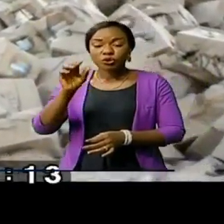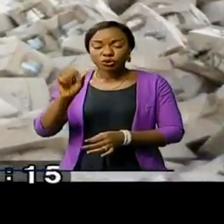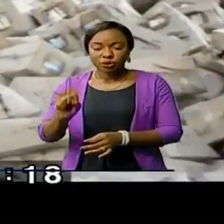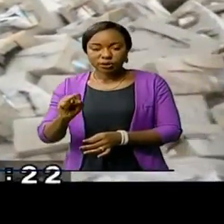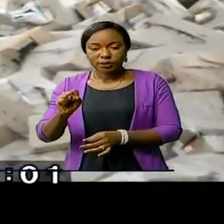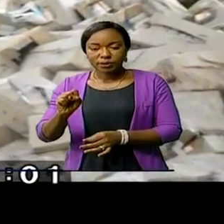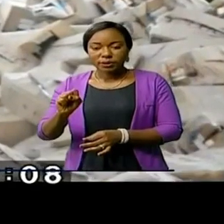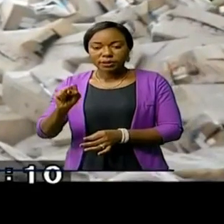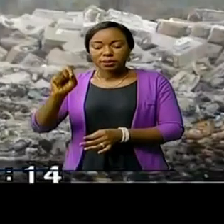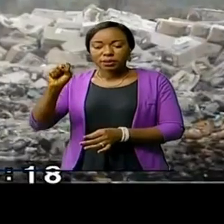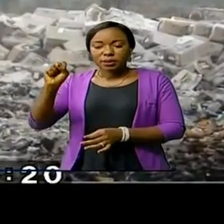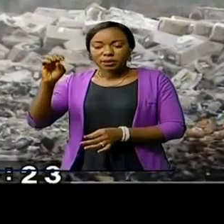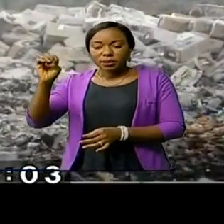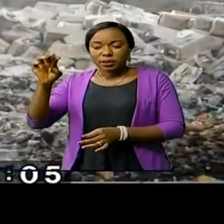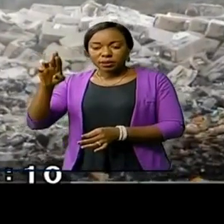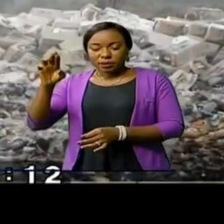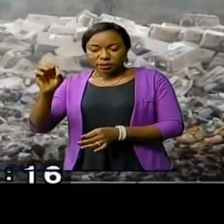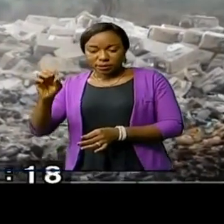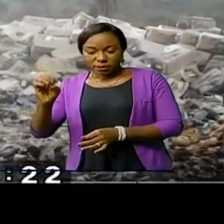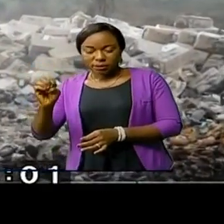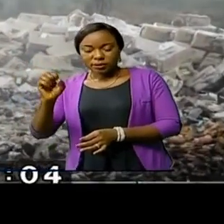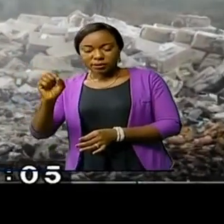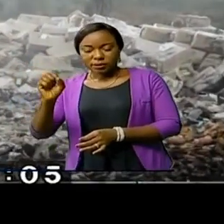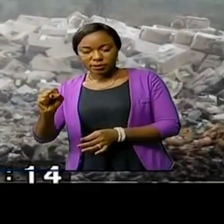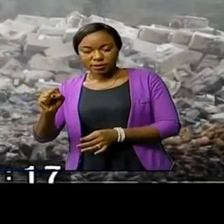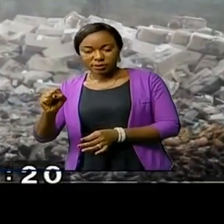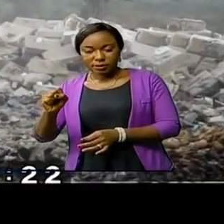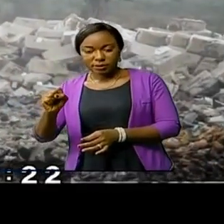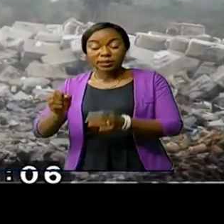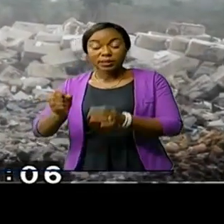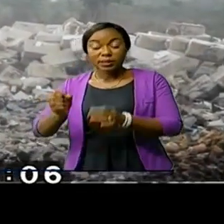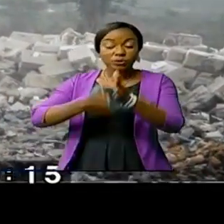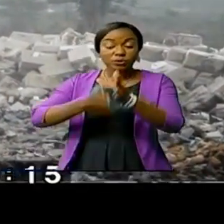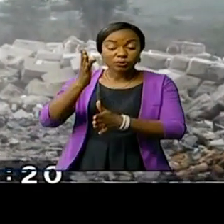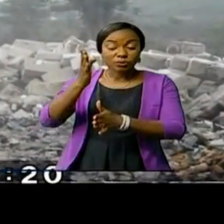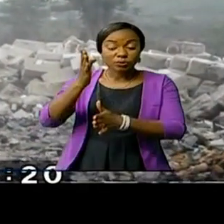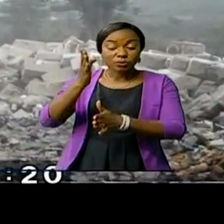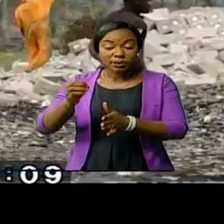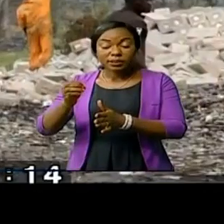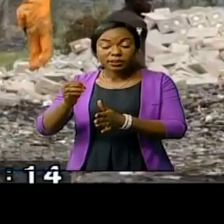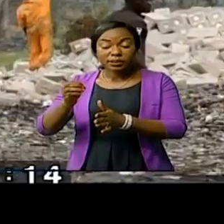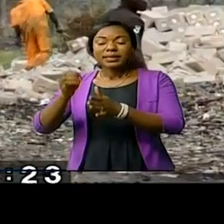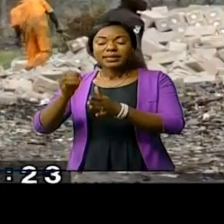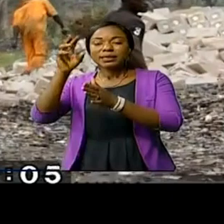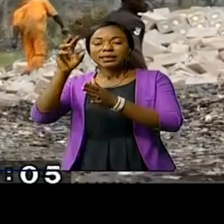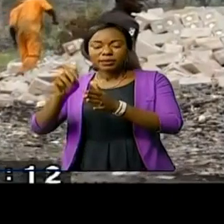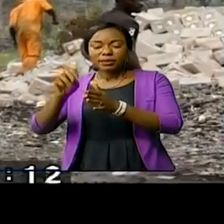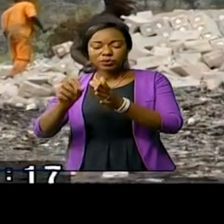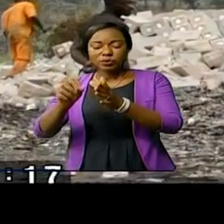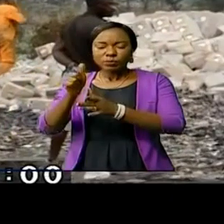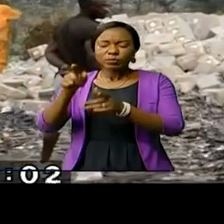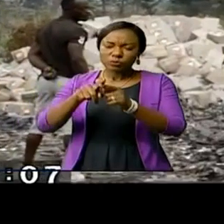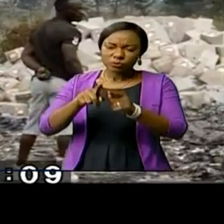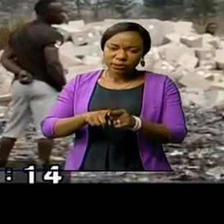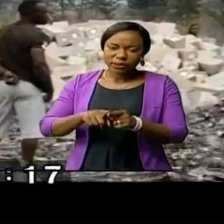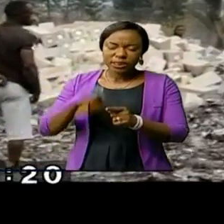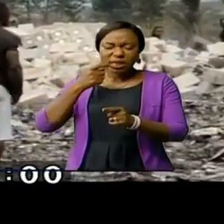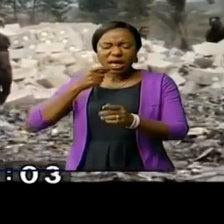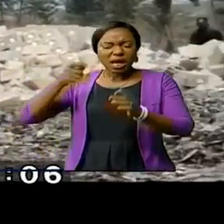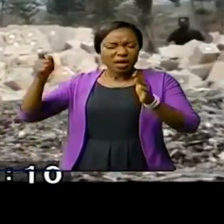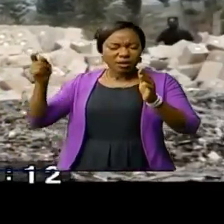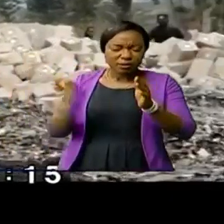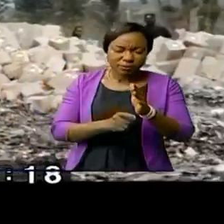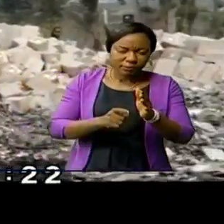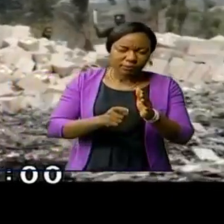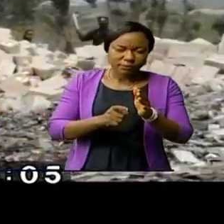-africaine entre le 14 et le 30 juin ont été effectivement saisis et détruits sur ordre du parquet de Matete